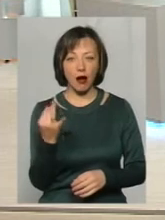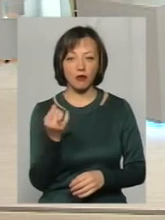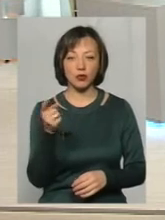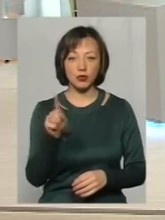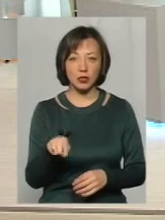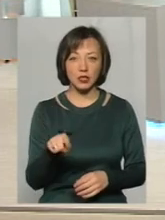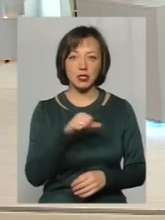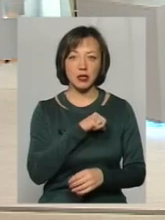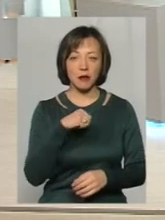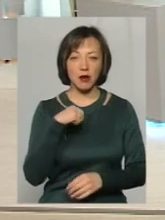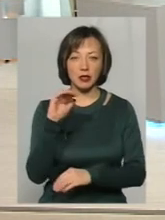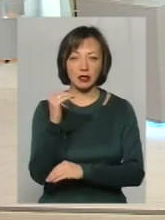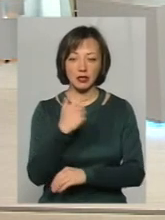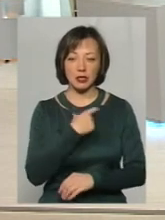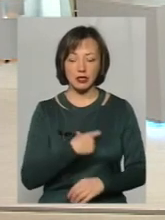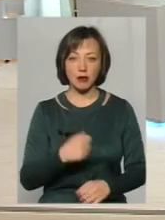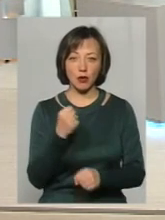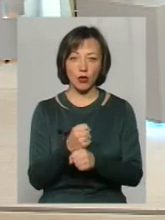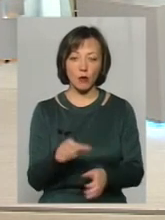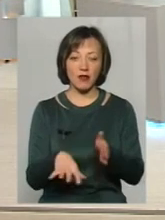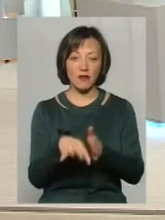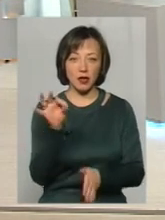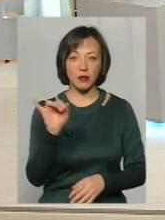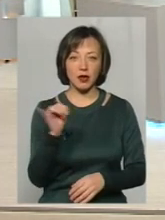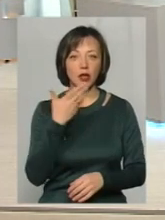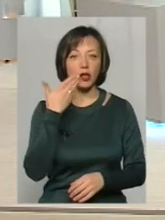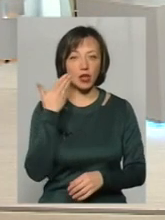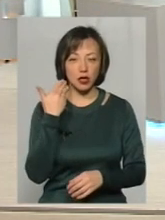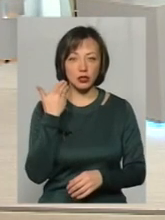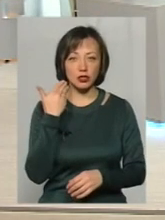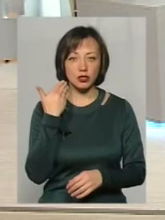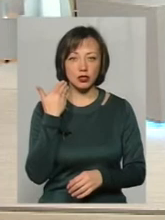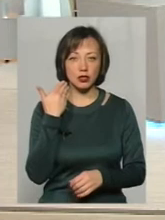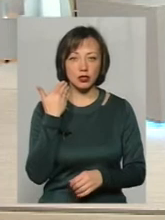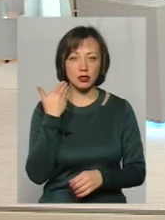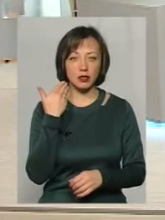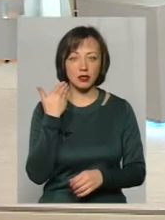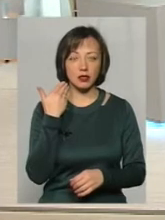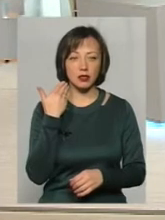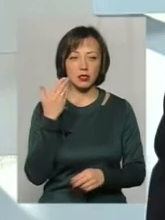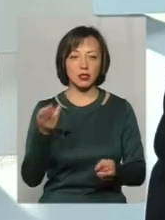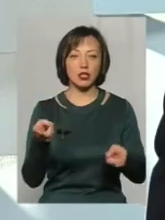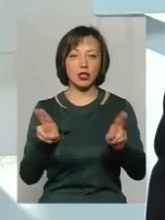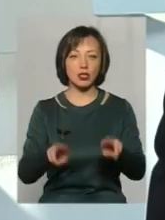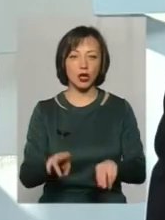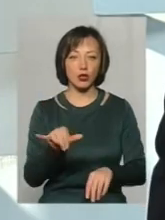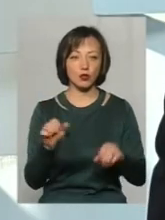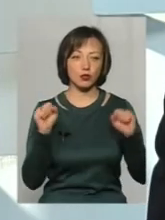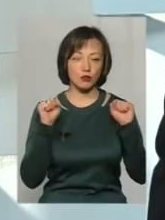сама дитина для себе робить вибір і легше потім залишається у спорті,